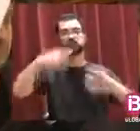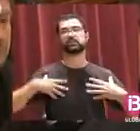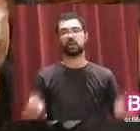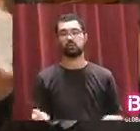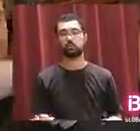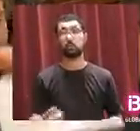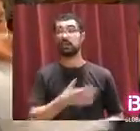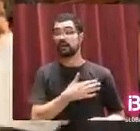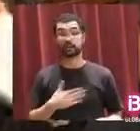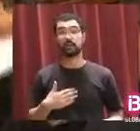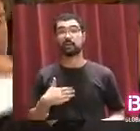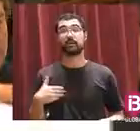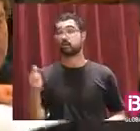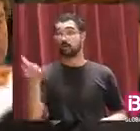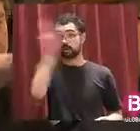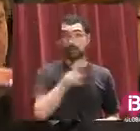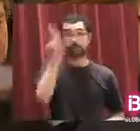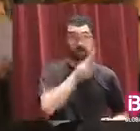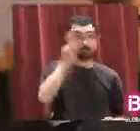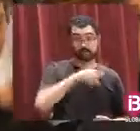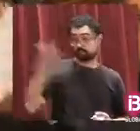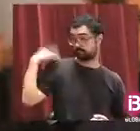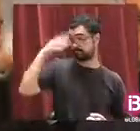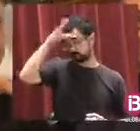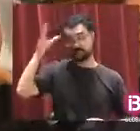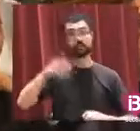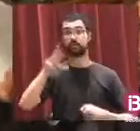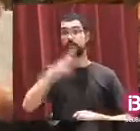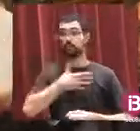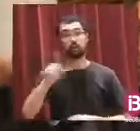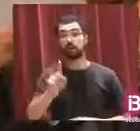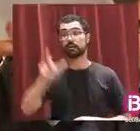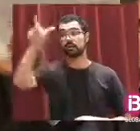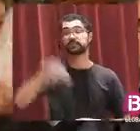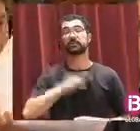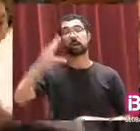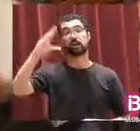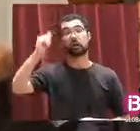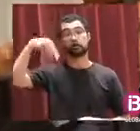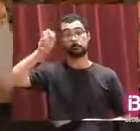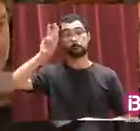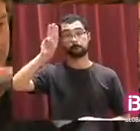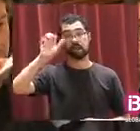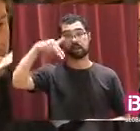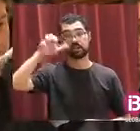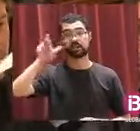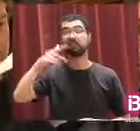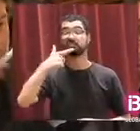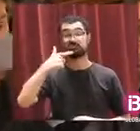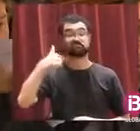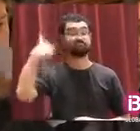situacions com les que s'han produït durant tot aquest estiu i que deia ja el senyor Campaner que se repetirien de manera